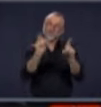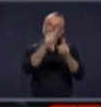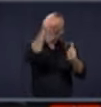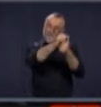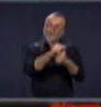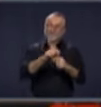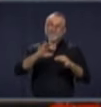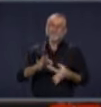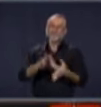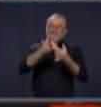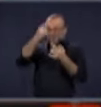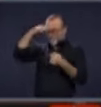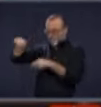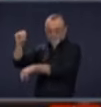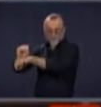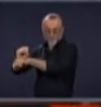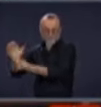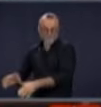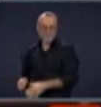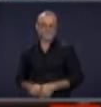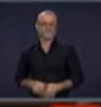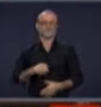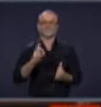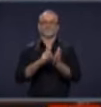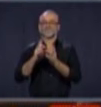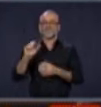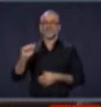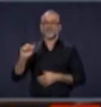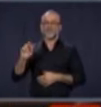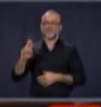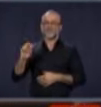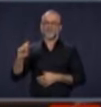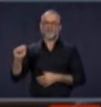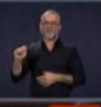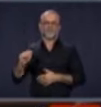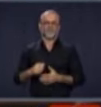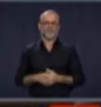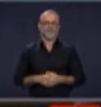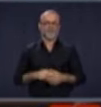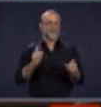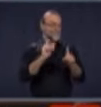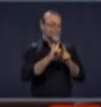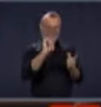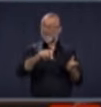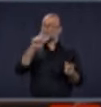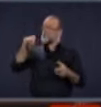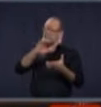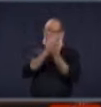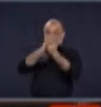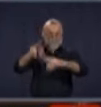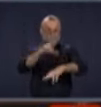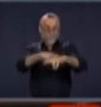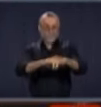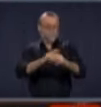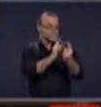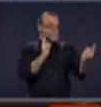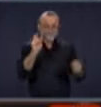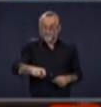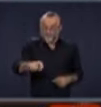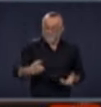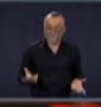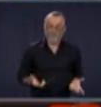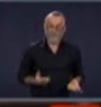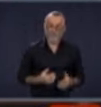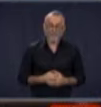en particulier pour le personnel de la santé. Si je peux ajouter, les deux mètres, ça devrait être une norme